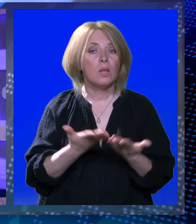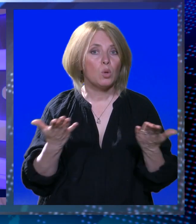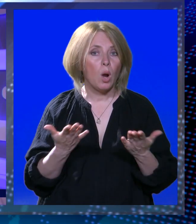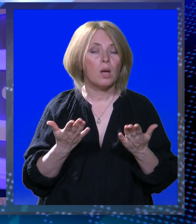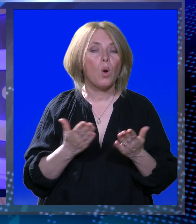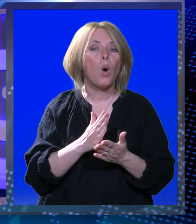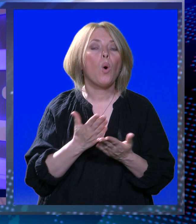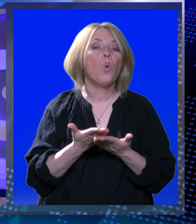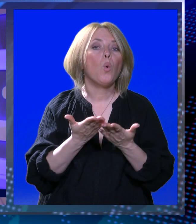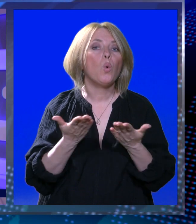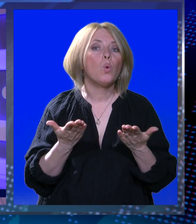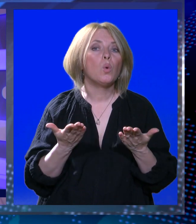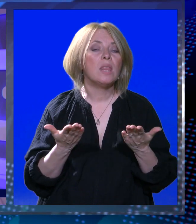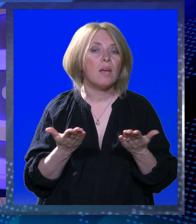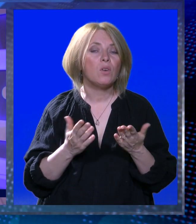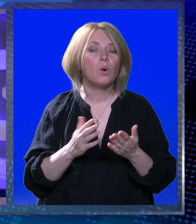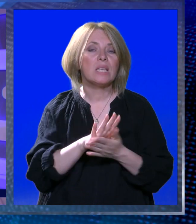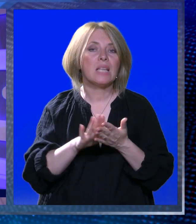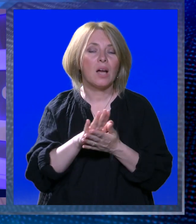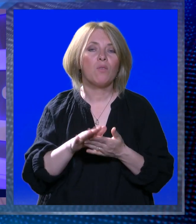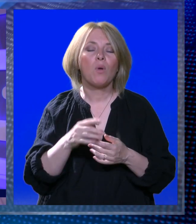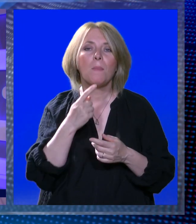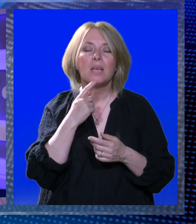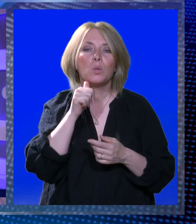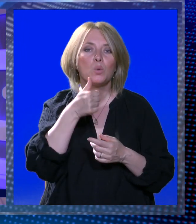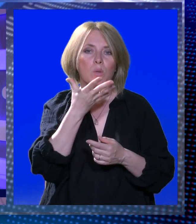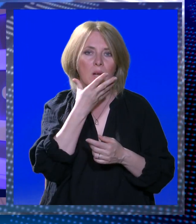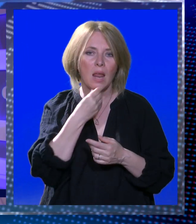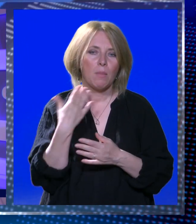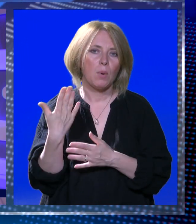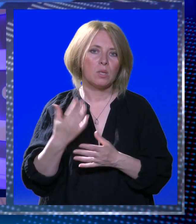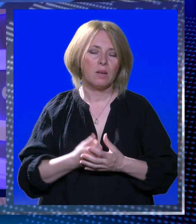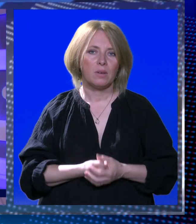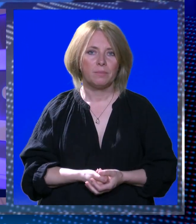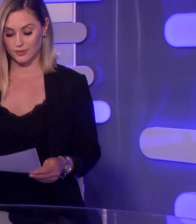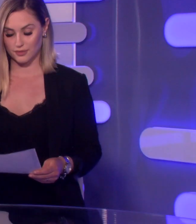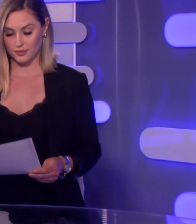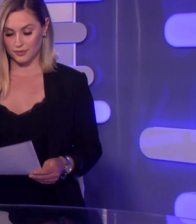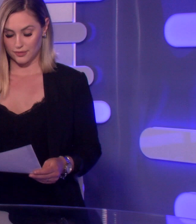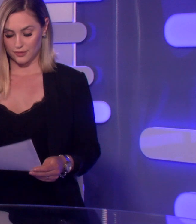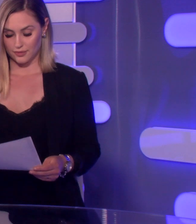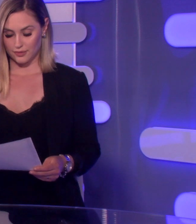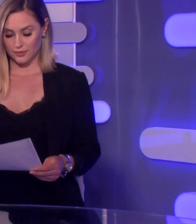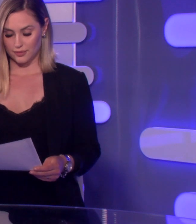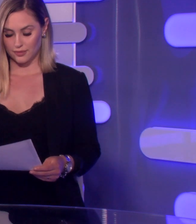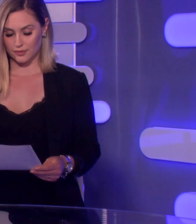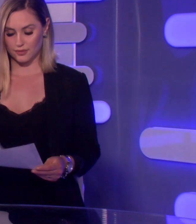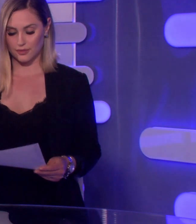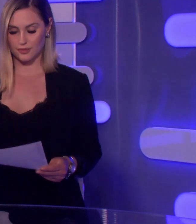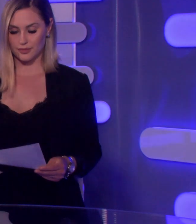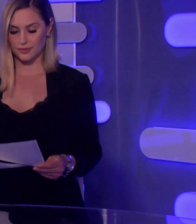Toliko u dnevniku na znakovnom jeziku. Do sutra. Lijepi pozdrav. Bila. Hvala što pratite kanal.